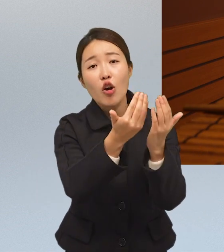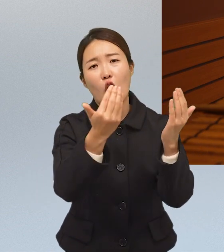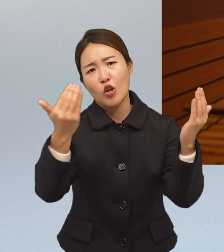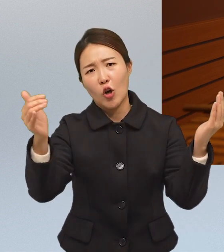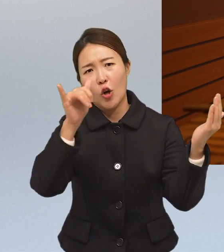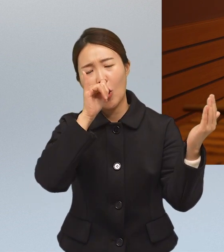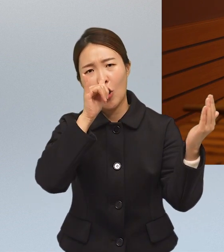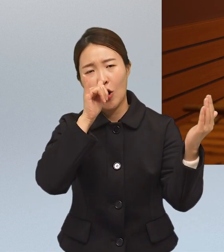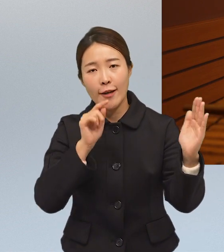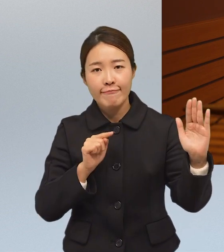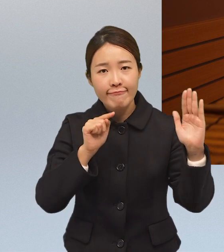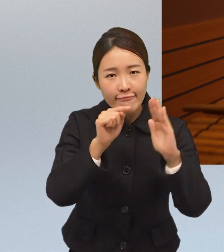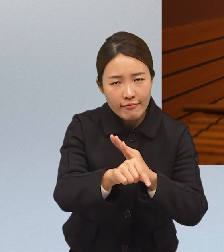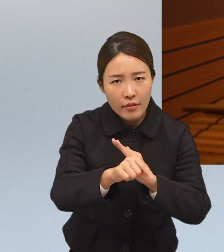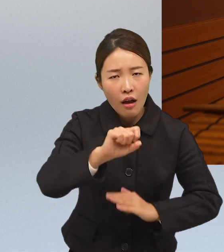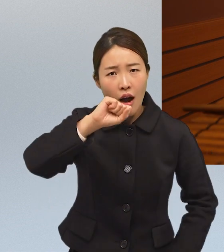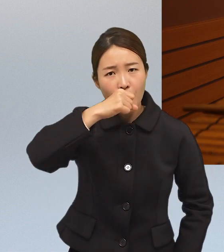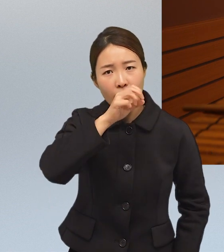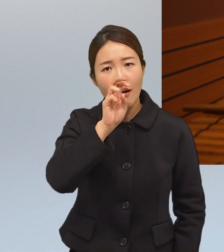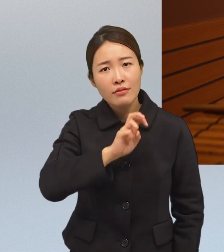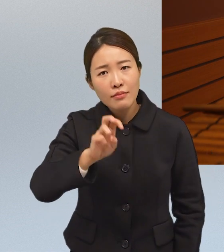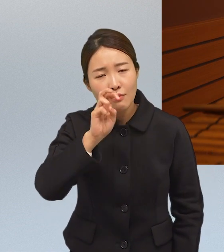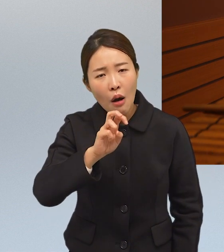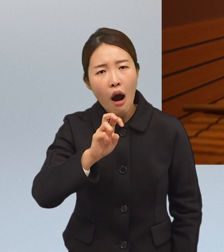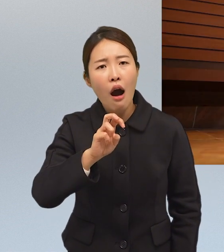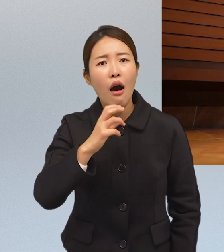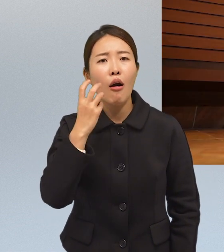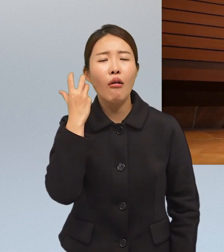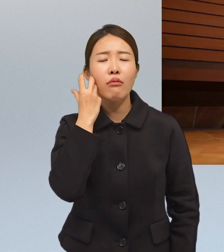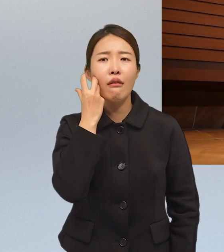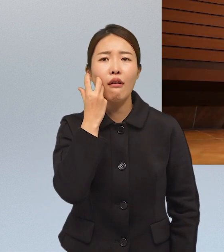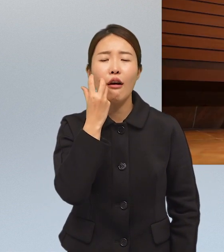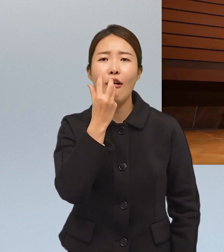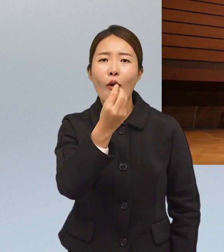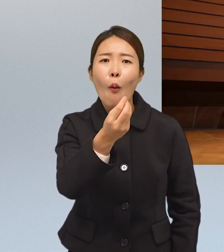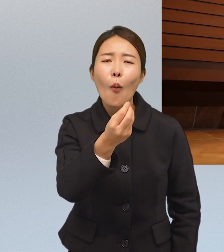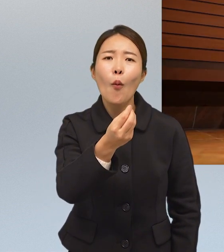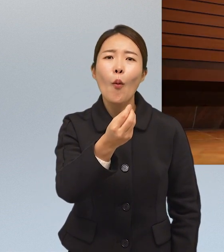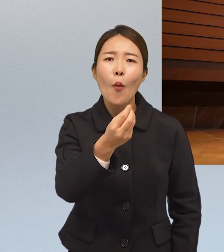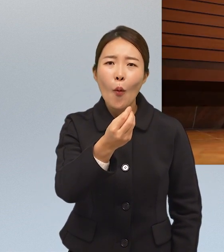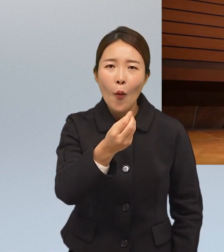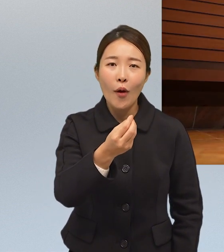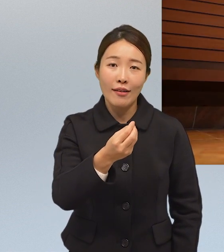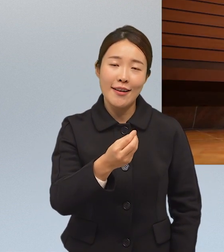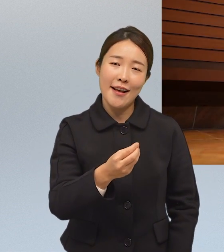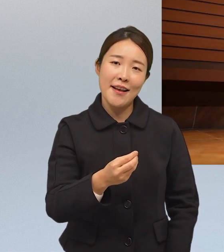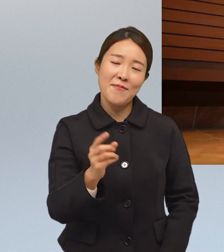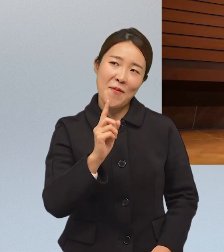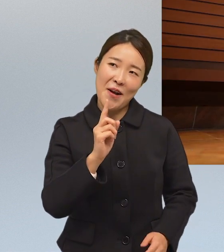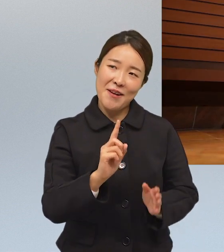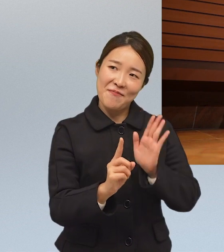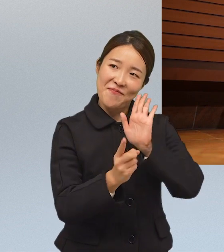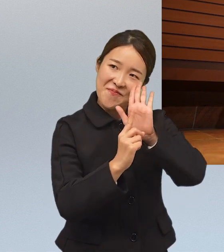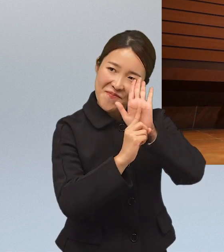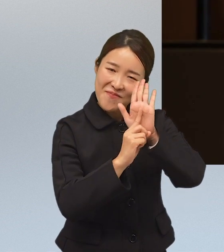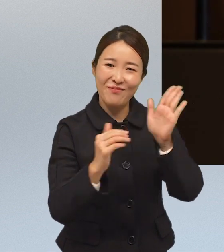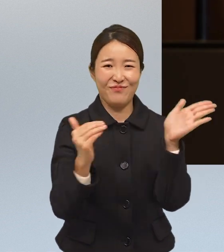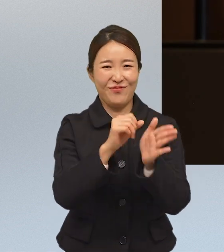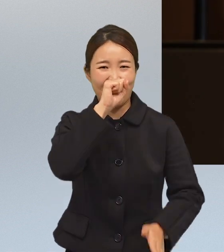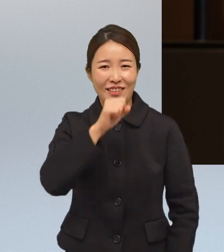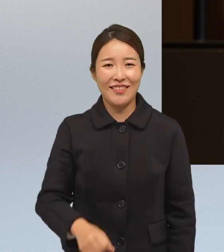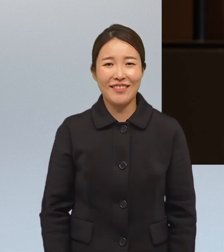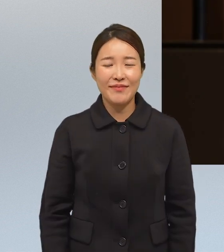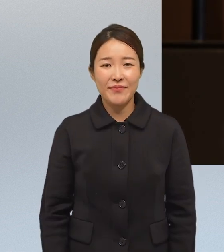있으니까 오셔서 이렇게 아프리카 음악은 이런 매력이 있다 이렇게 한번 어필하고 끝내면 어떨까요?